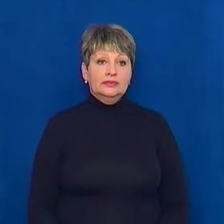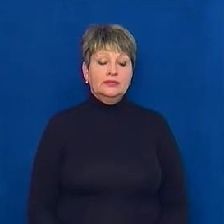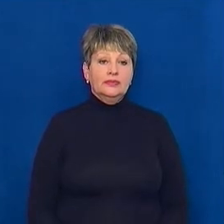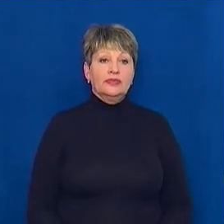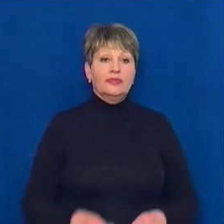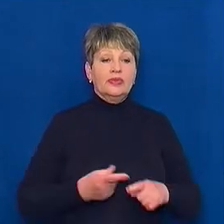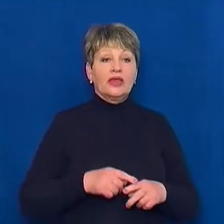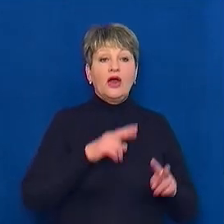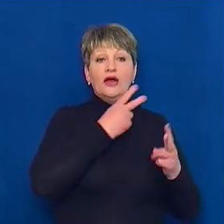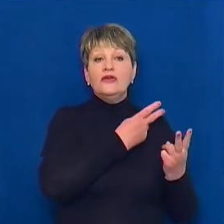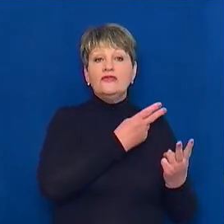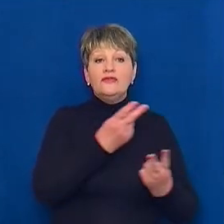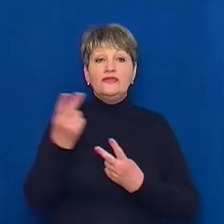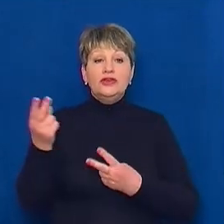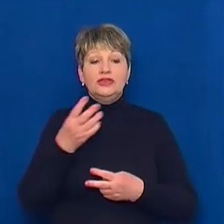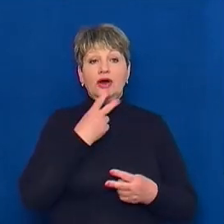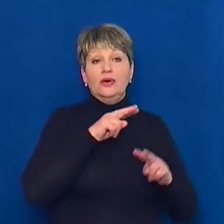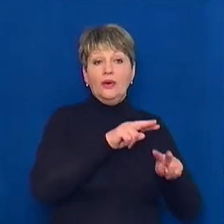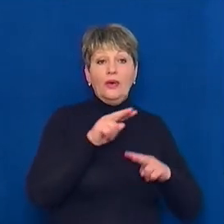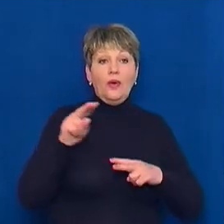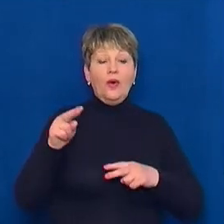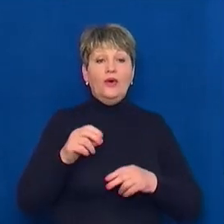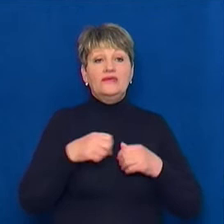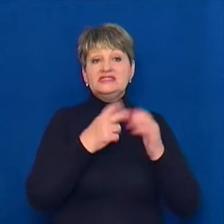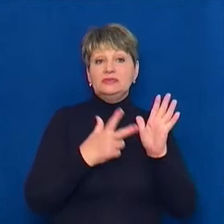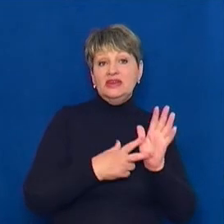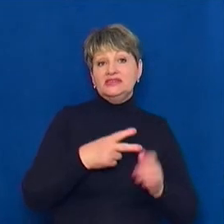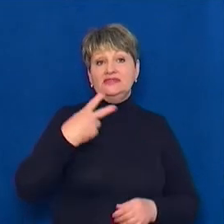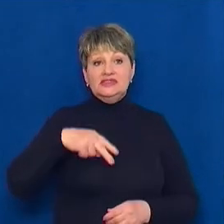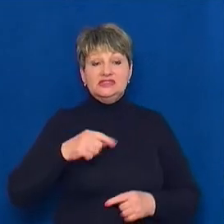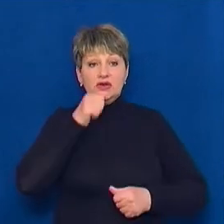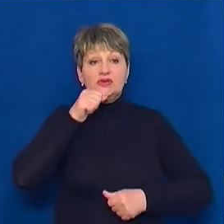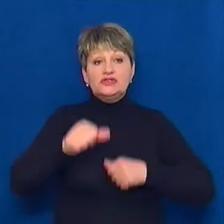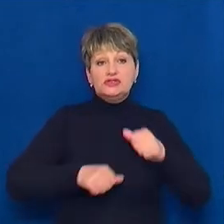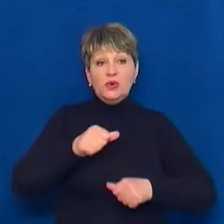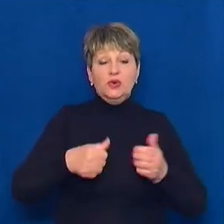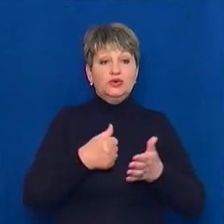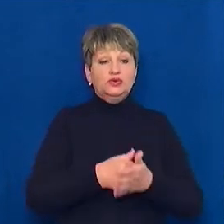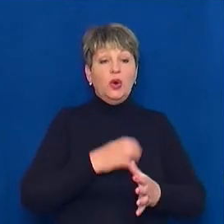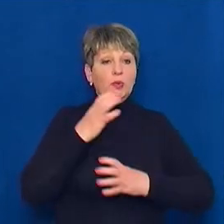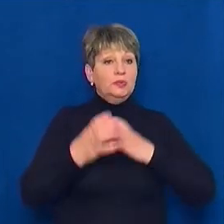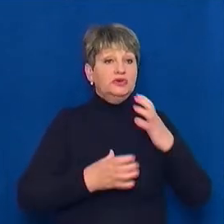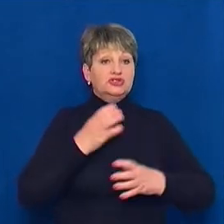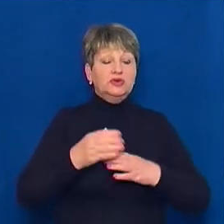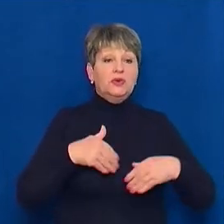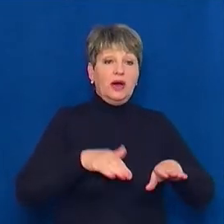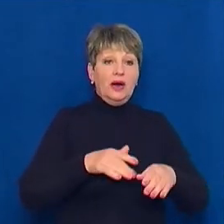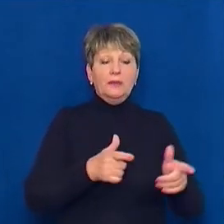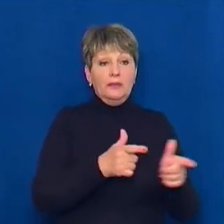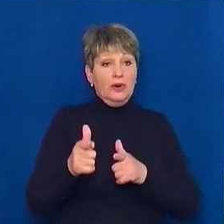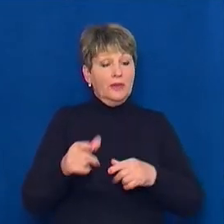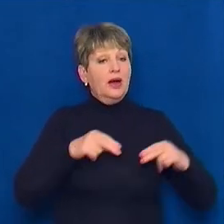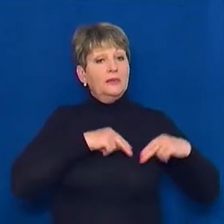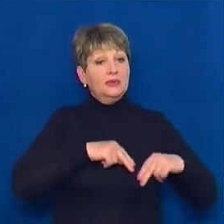Відеоогляд фундової колекції портретного живопису 18-20 століття до міжнародної акції «Ніч у музеї» підготували працівники